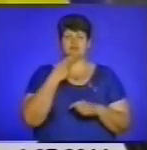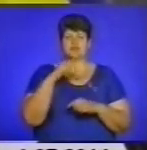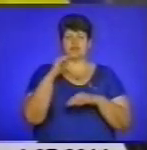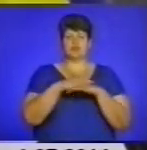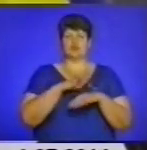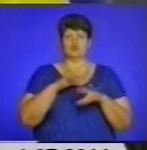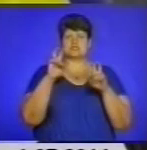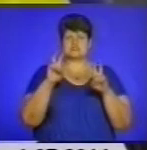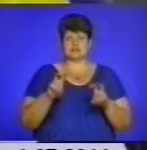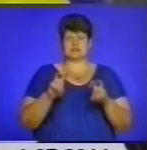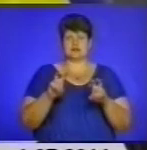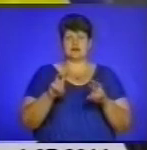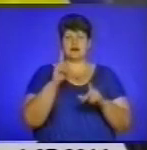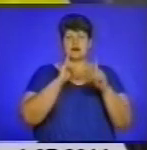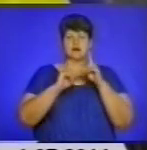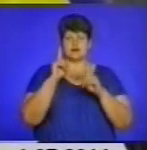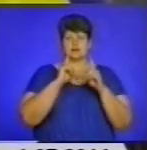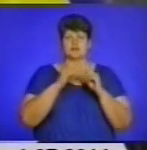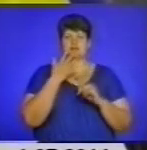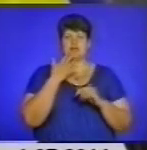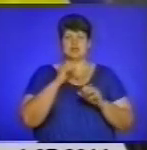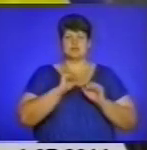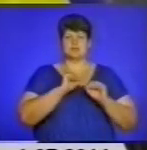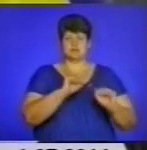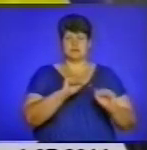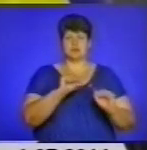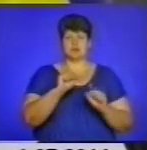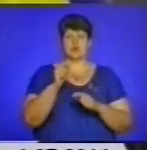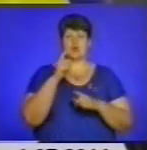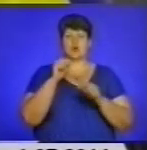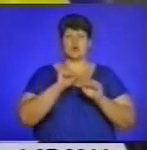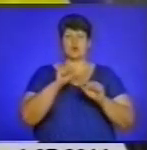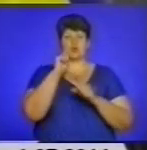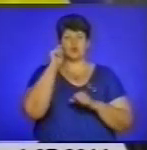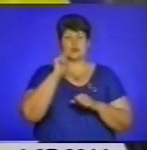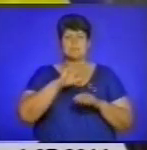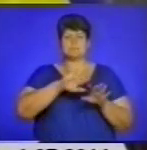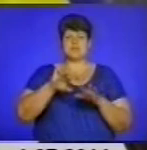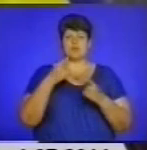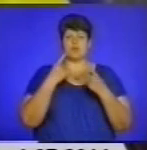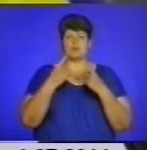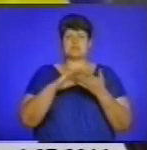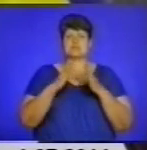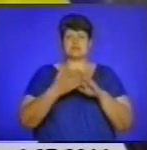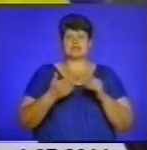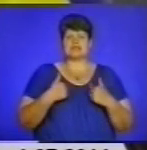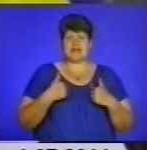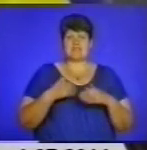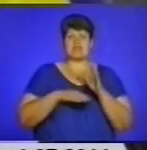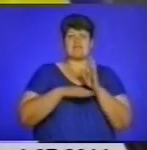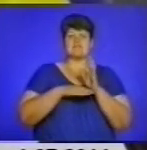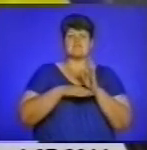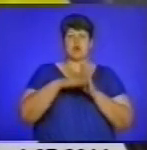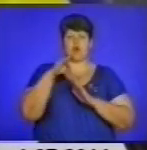засідання Ради національної безпеки і оборони України. Після обговорення ситуації я, як верховний